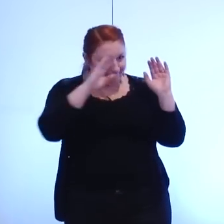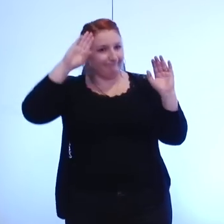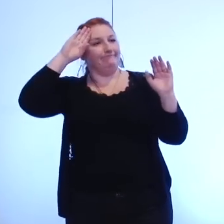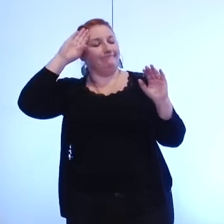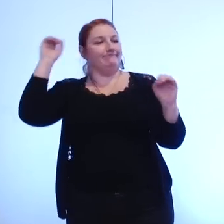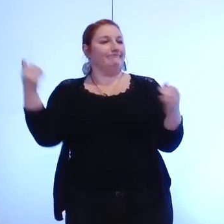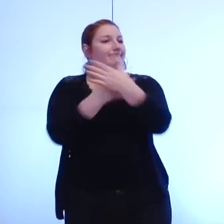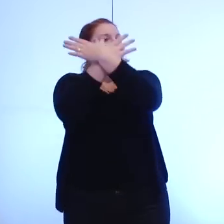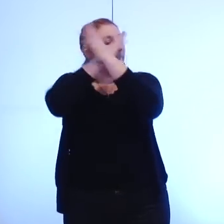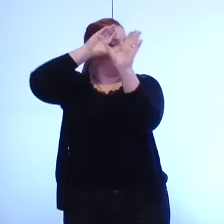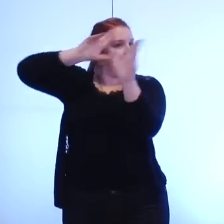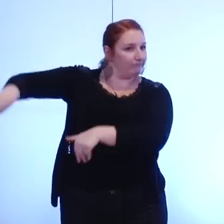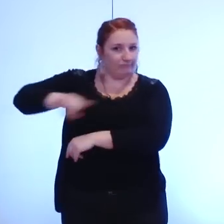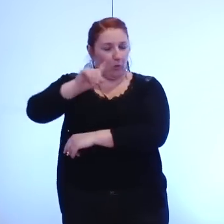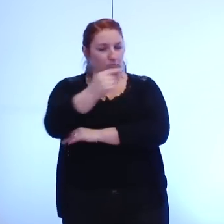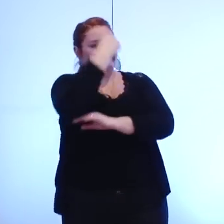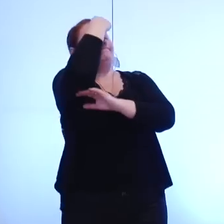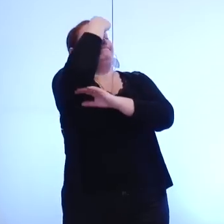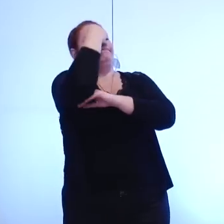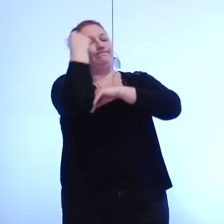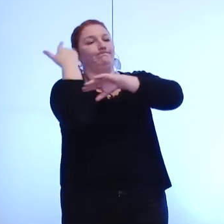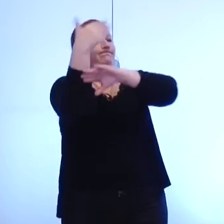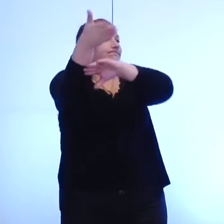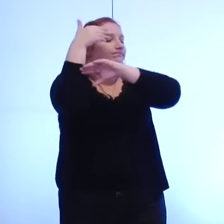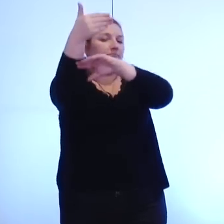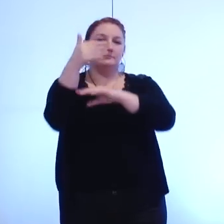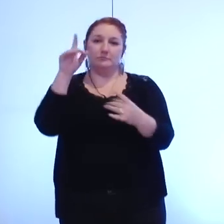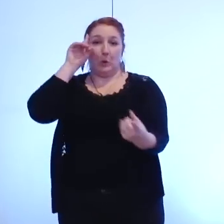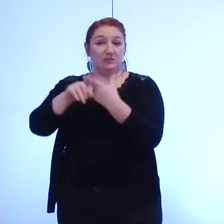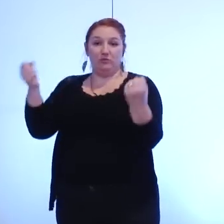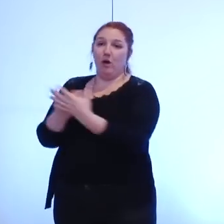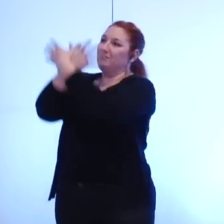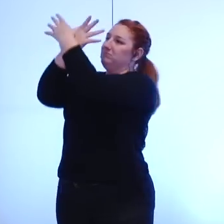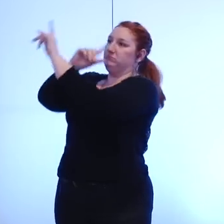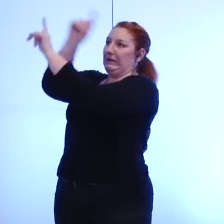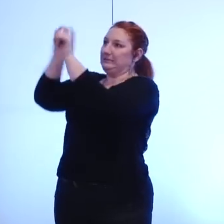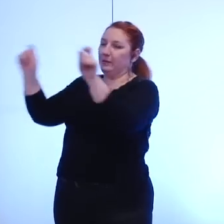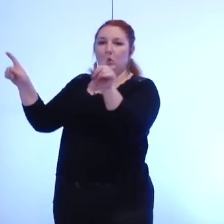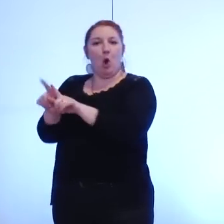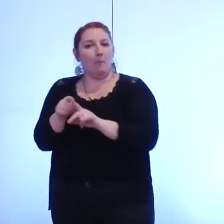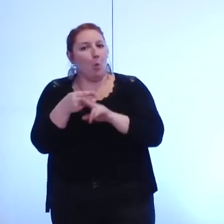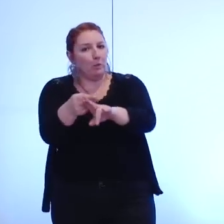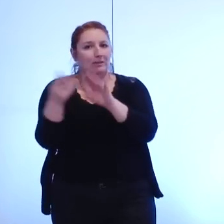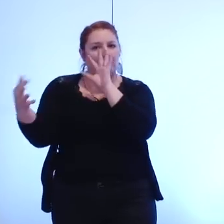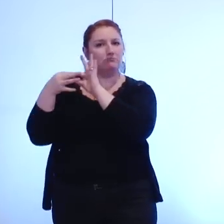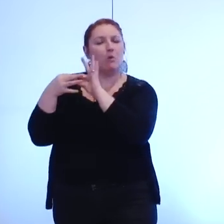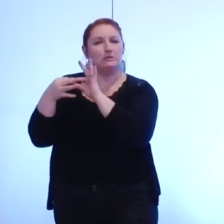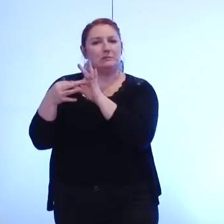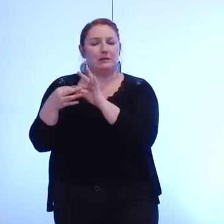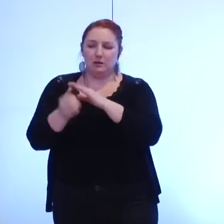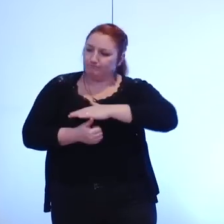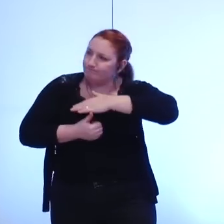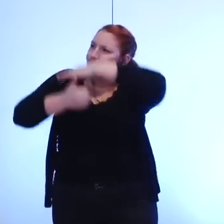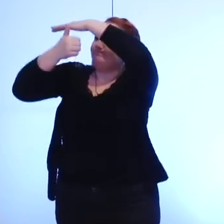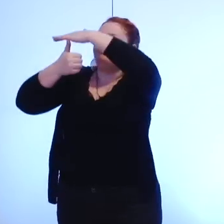respecter aussi non seulement la métropole comme un outil de proximité comme un élément central tout